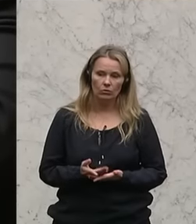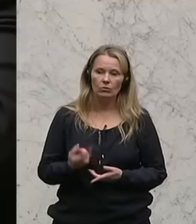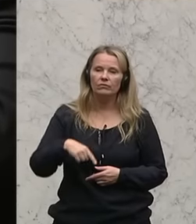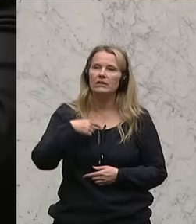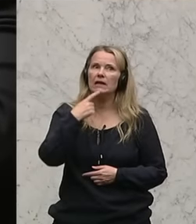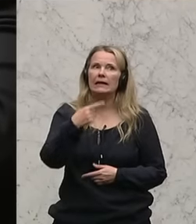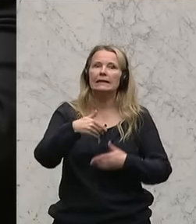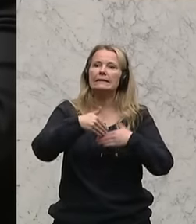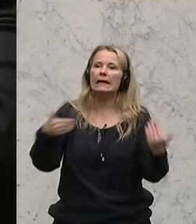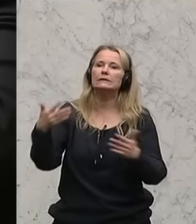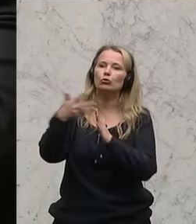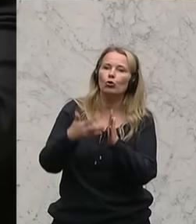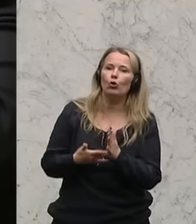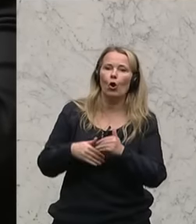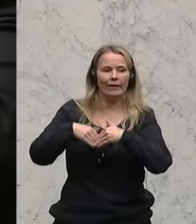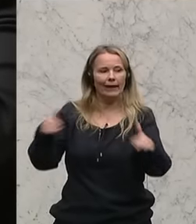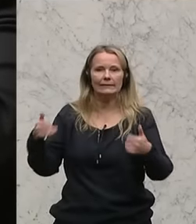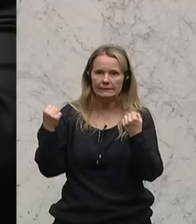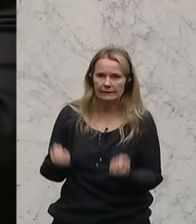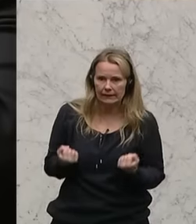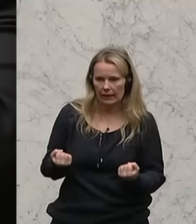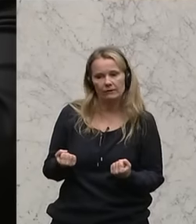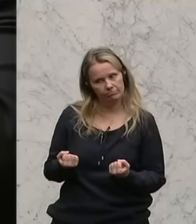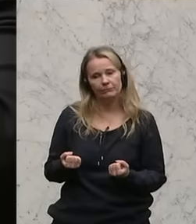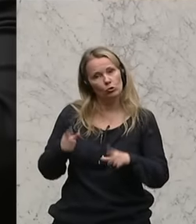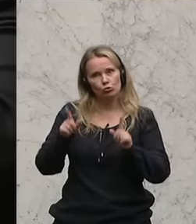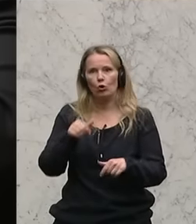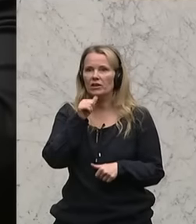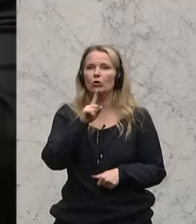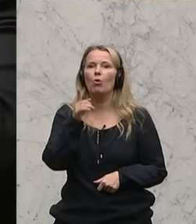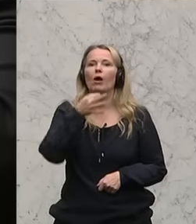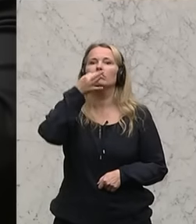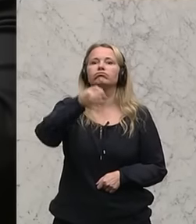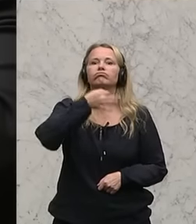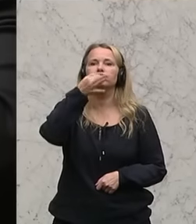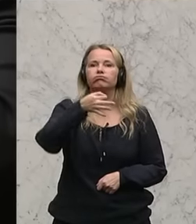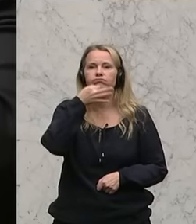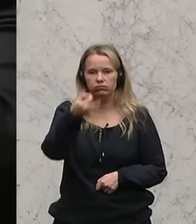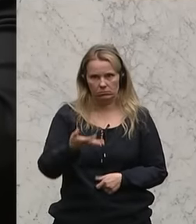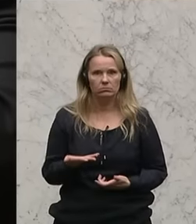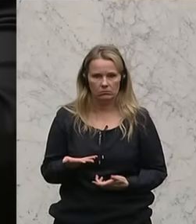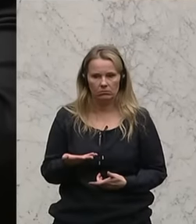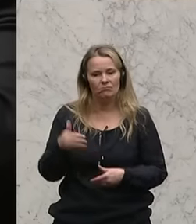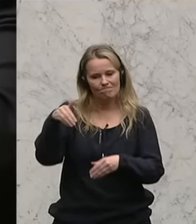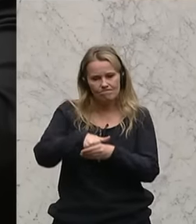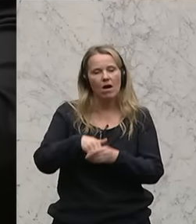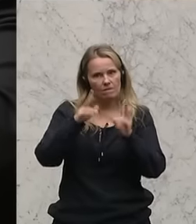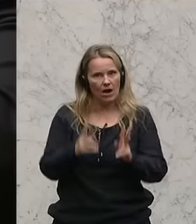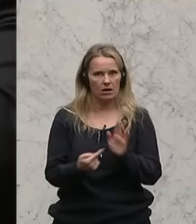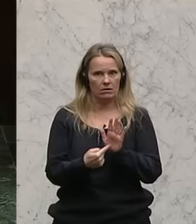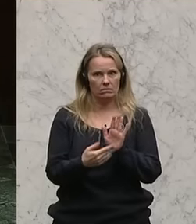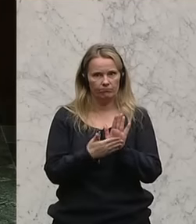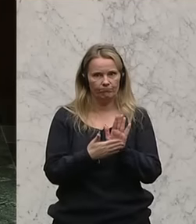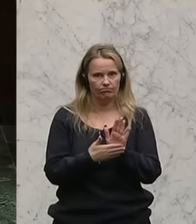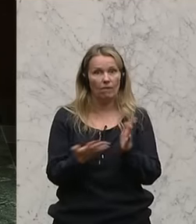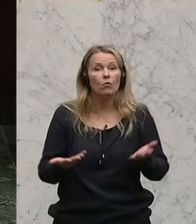von Grenzkontrollen sprechen, von Grenzsicherung sprechen, dann sollten diese Worte natürlich auch in Fakten abgebildet